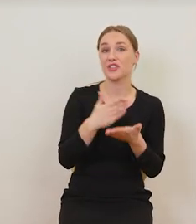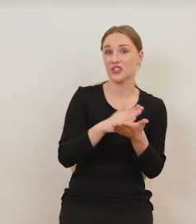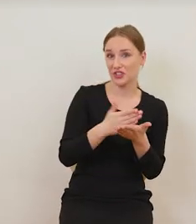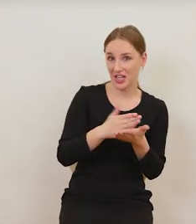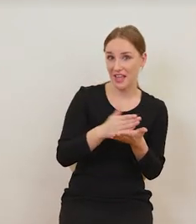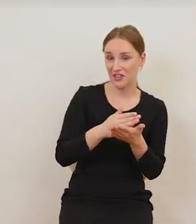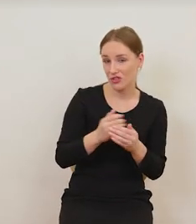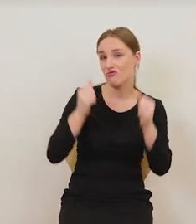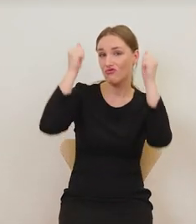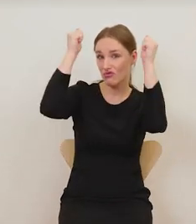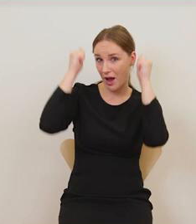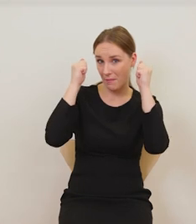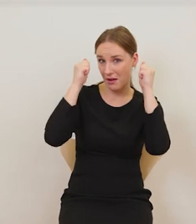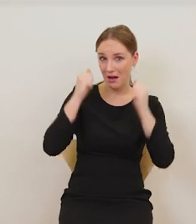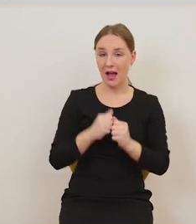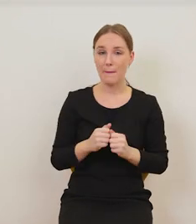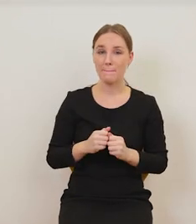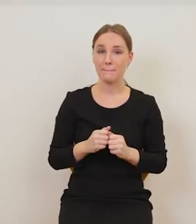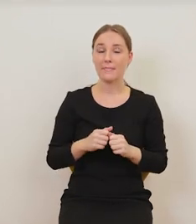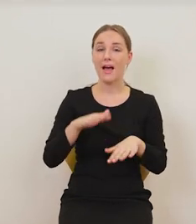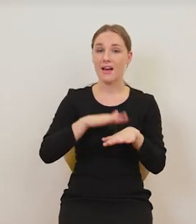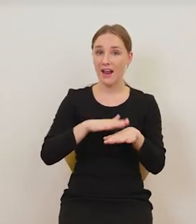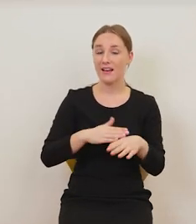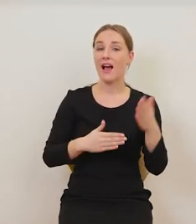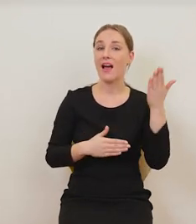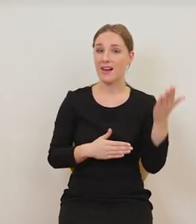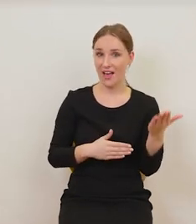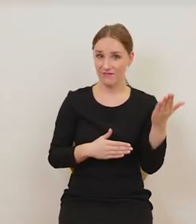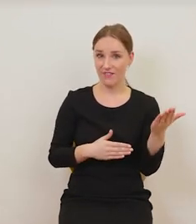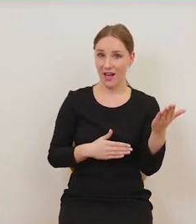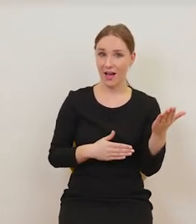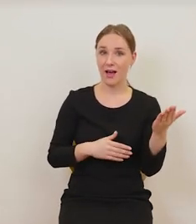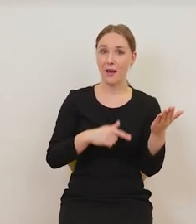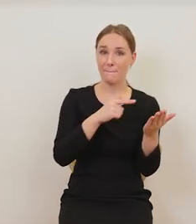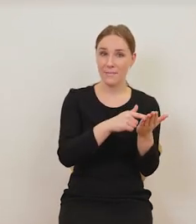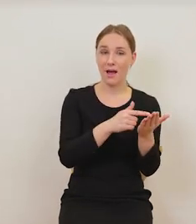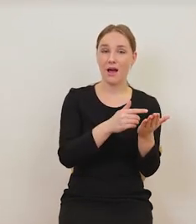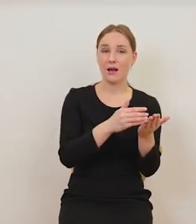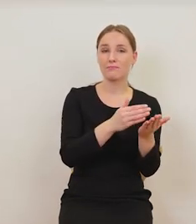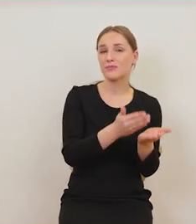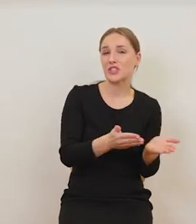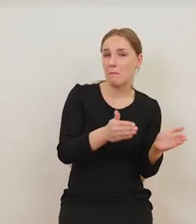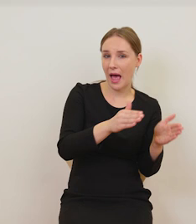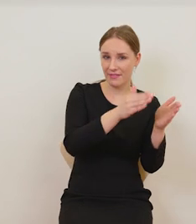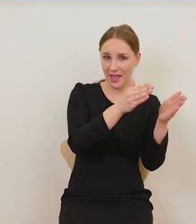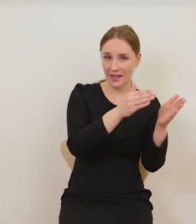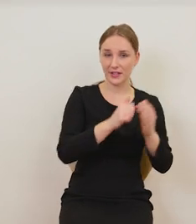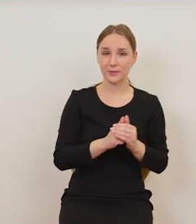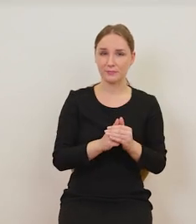futrzaną czapą na głowie w lewej ręce trzyma taki cynowy czy metalowy dzbanuszek.